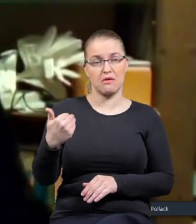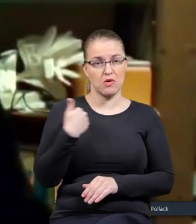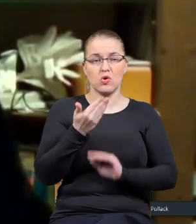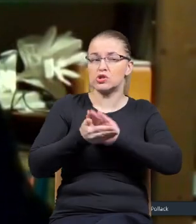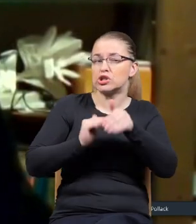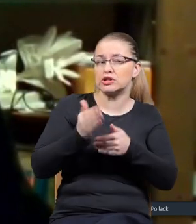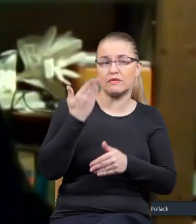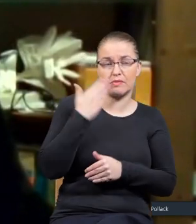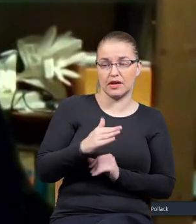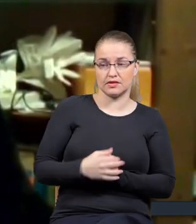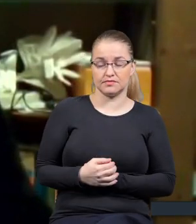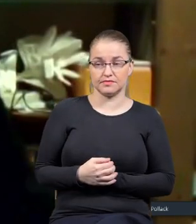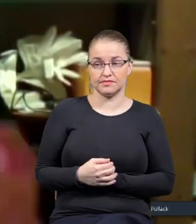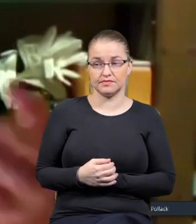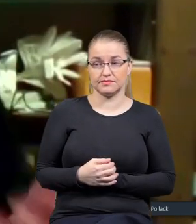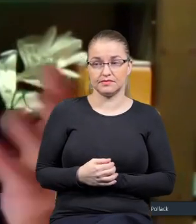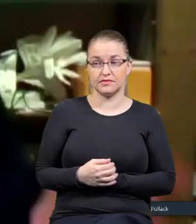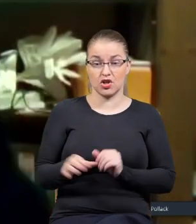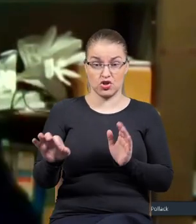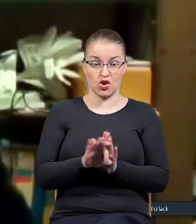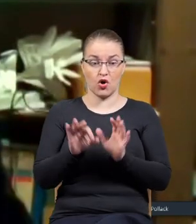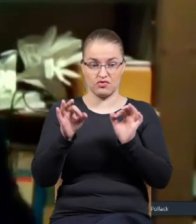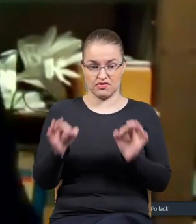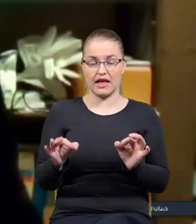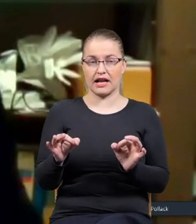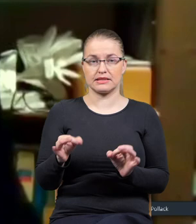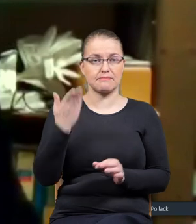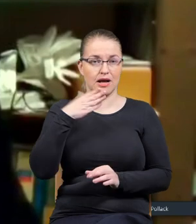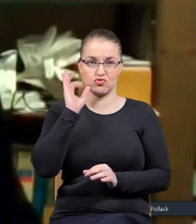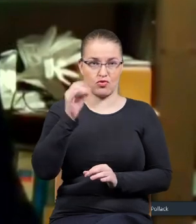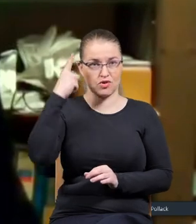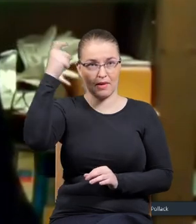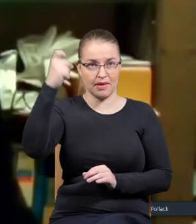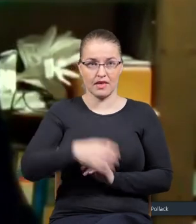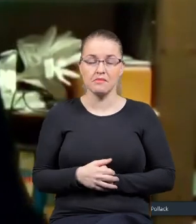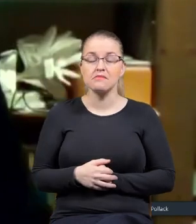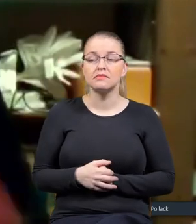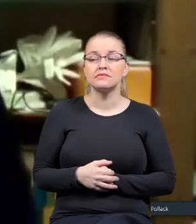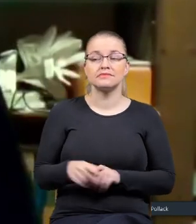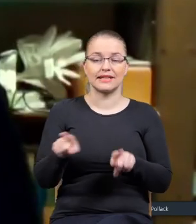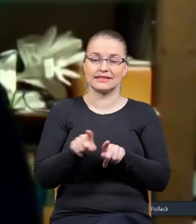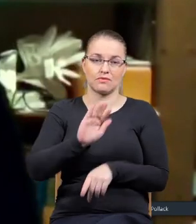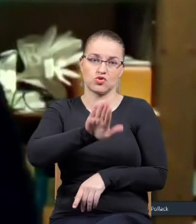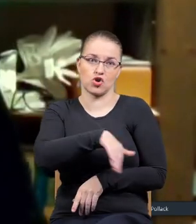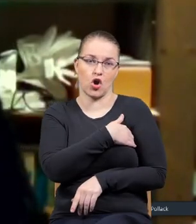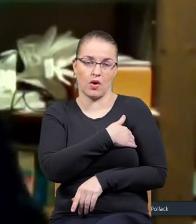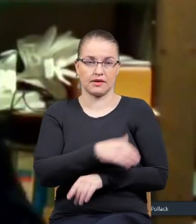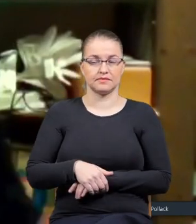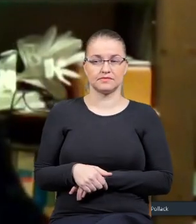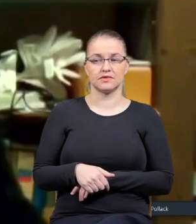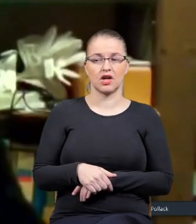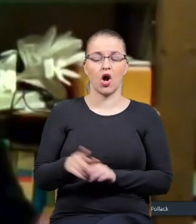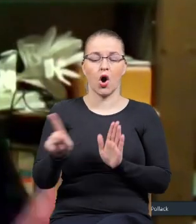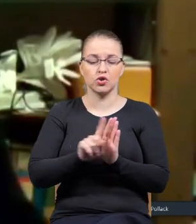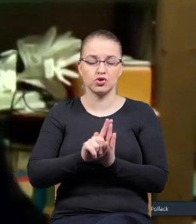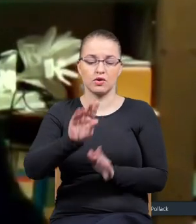wtedy. I do tej pory bardzo dobrze to pamiętam. I tak samo szkołę mły. Chodziłem